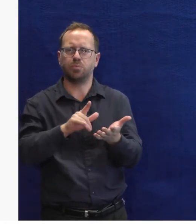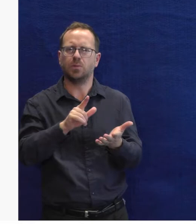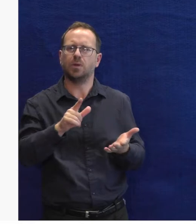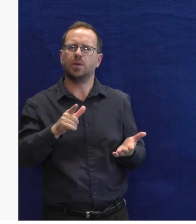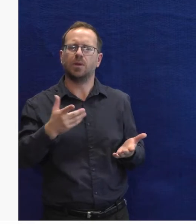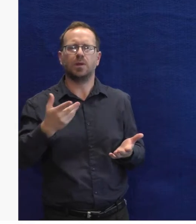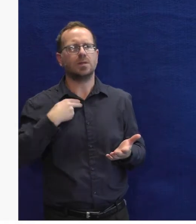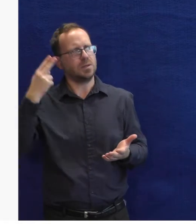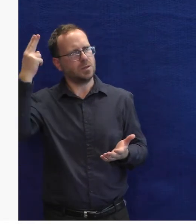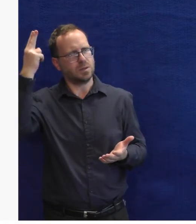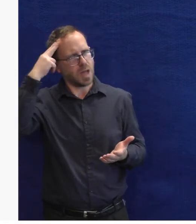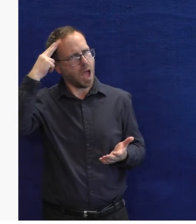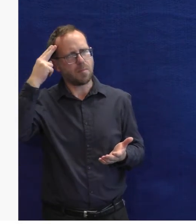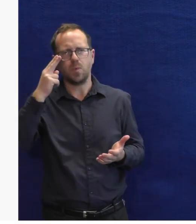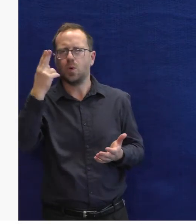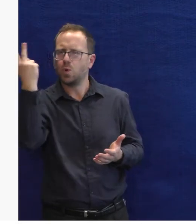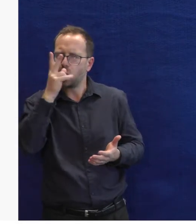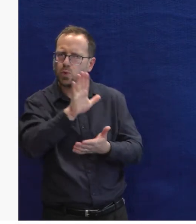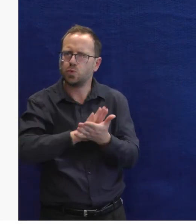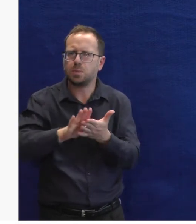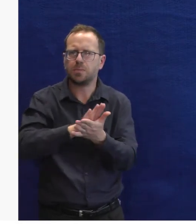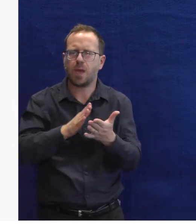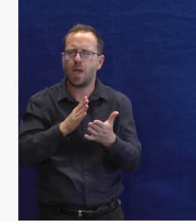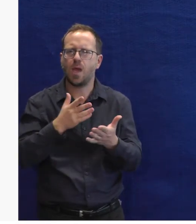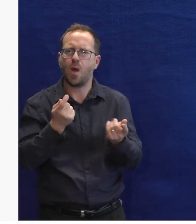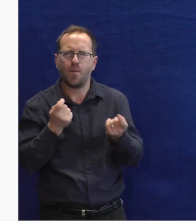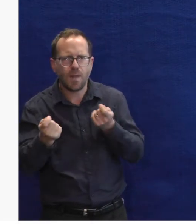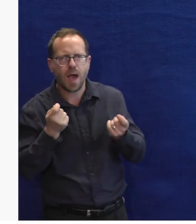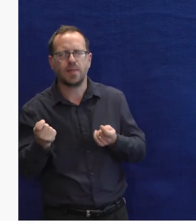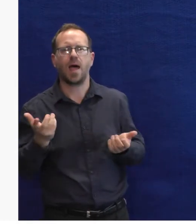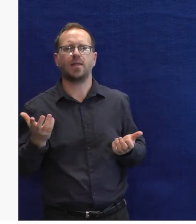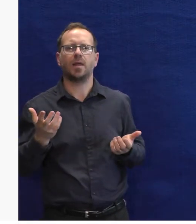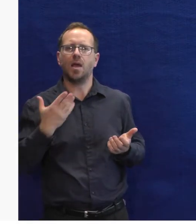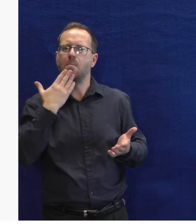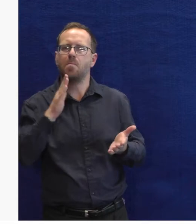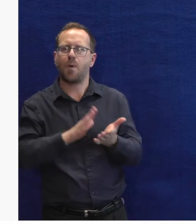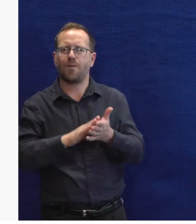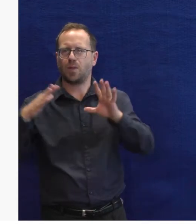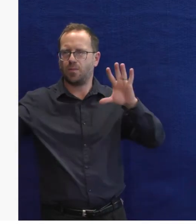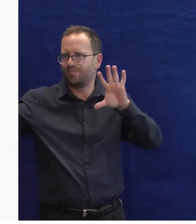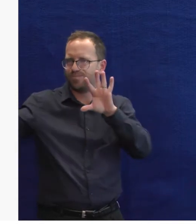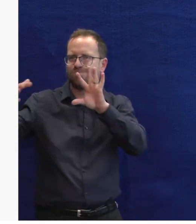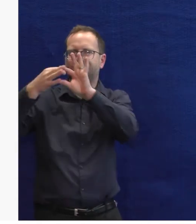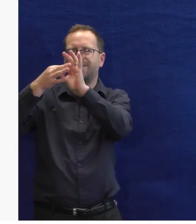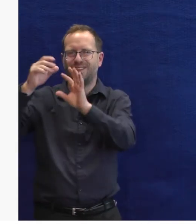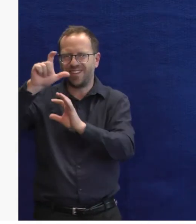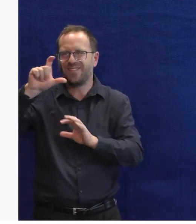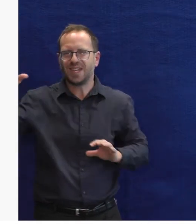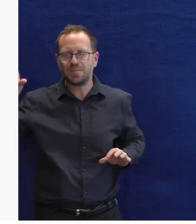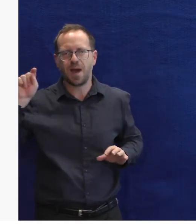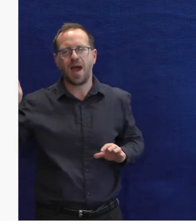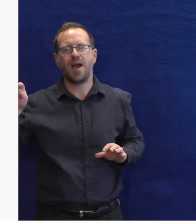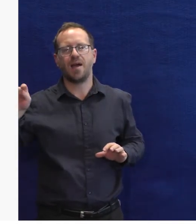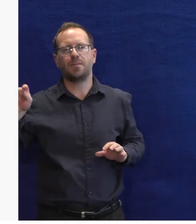je něco, co máme znalost, jak obsluhovat v rámci našeho týmu, takže se nám podařilo